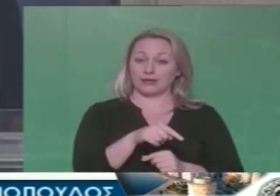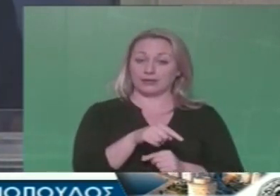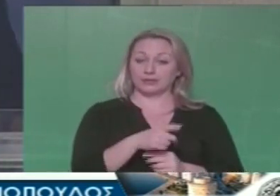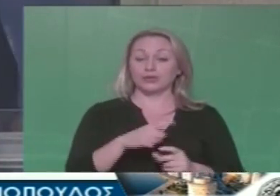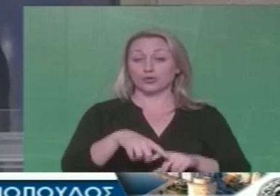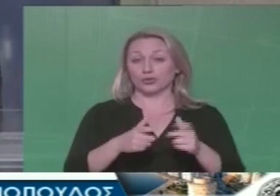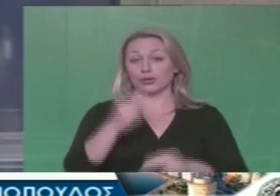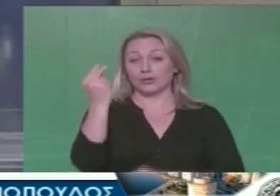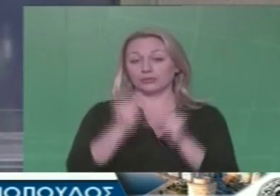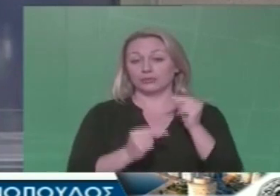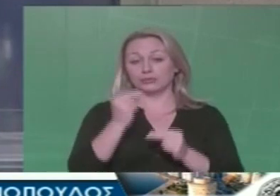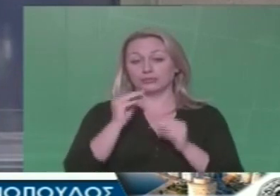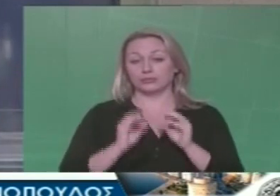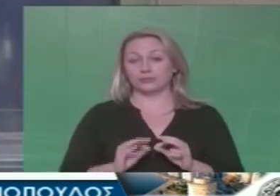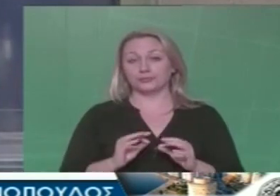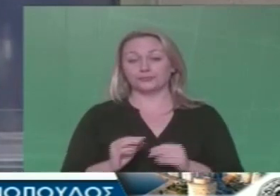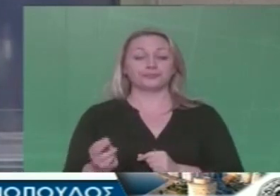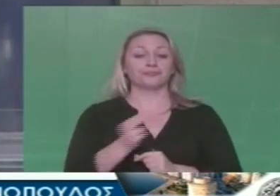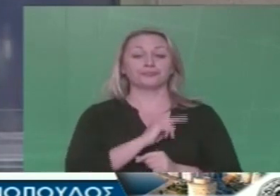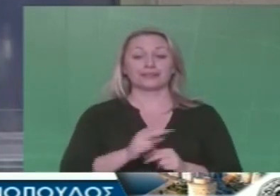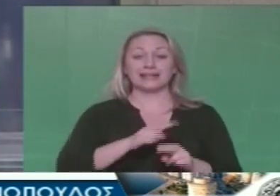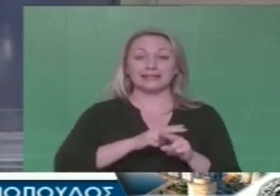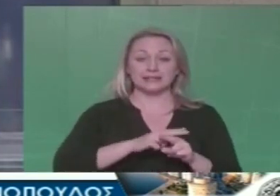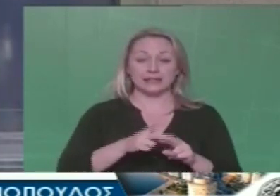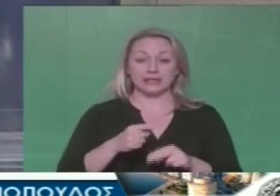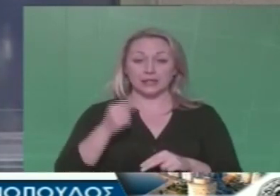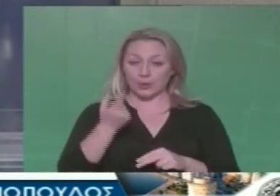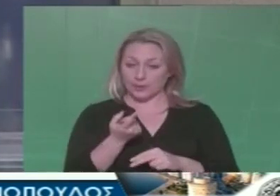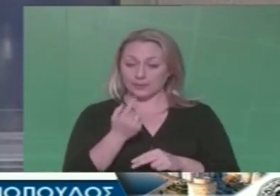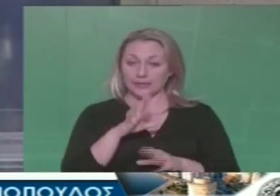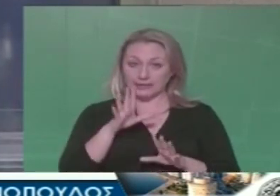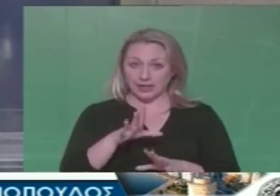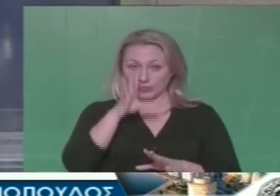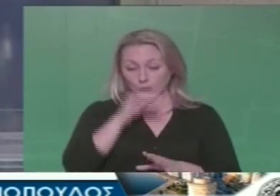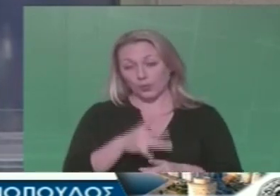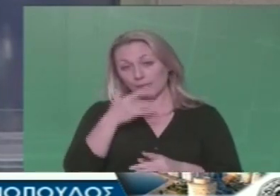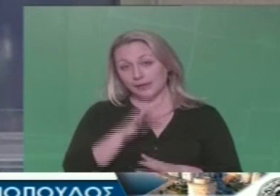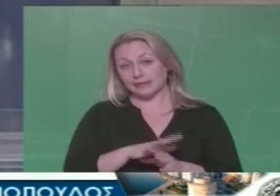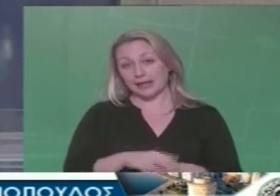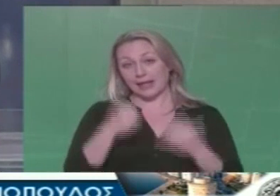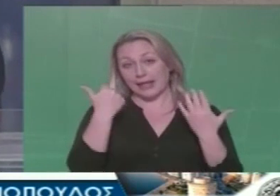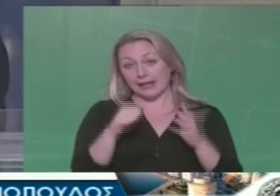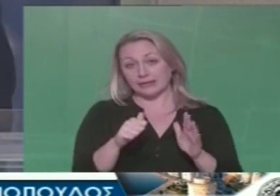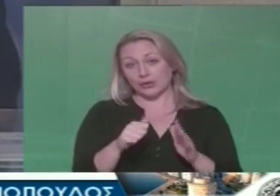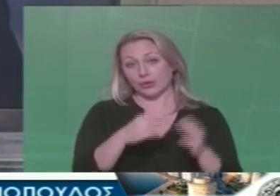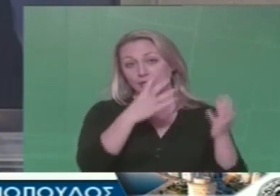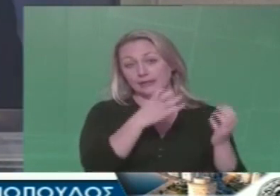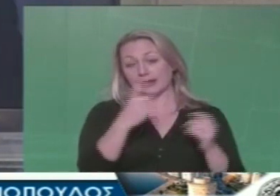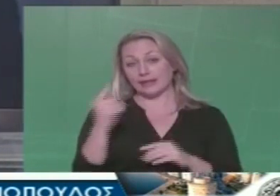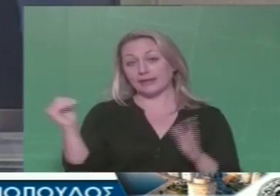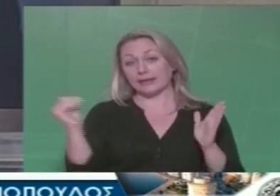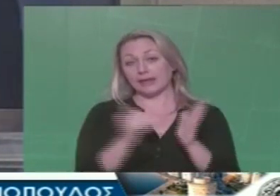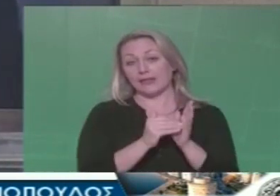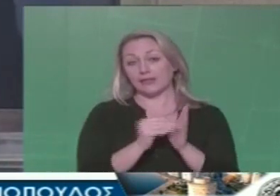πρόβλημα. Για τη συντήρηση δίνεται το, επιτρέψτε μου από γελίον το ποσό, των 691.000